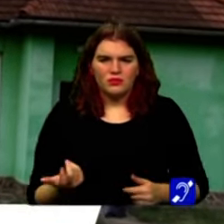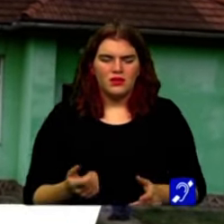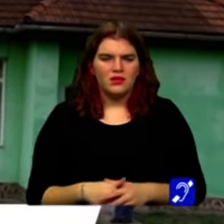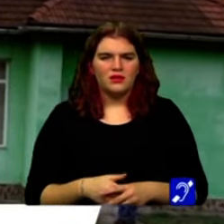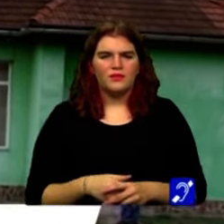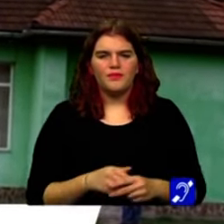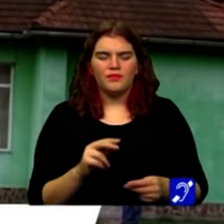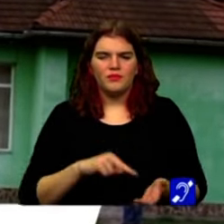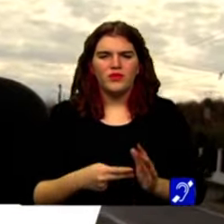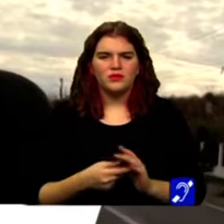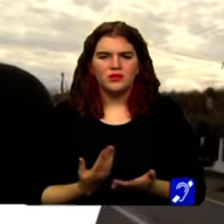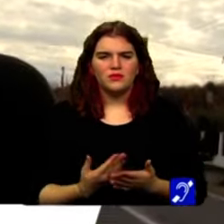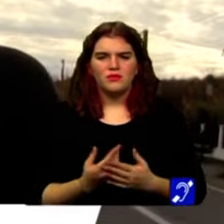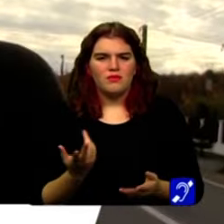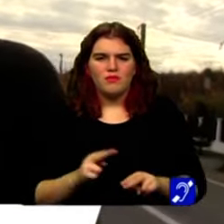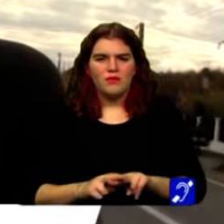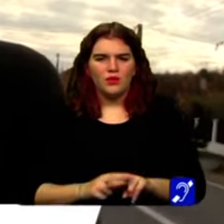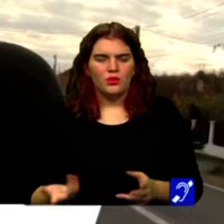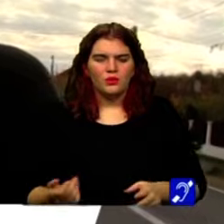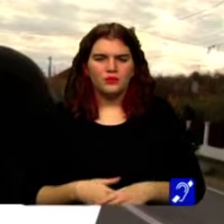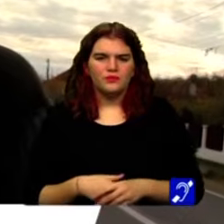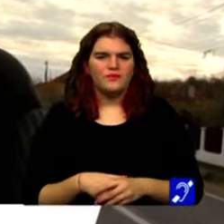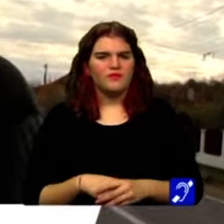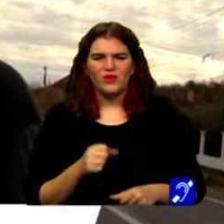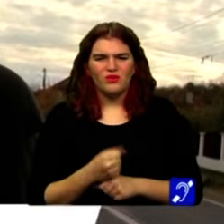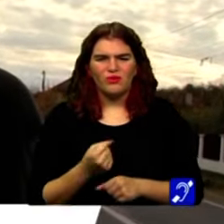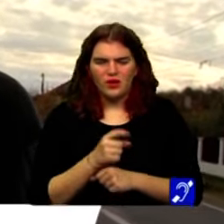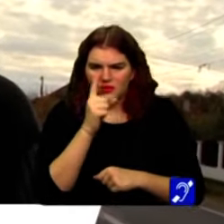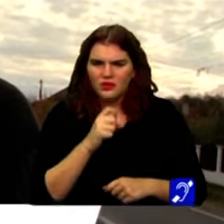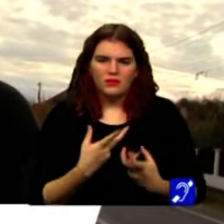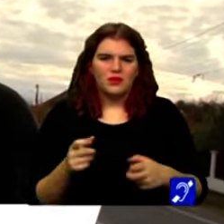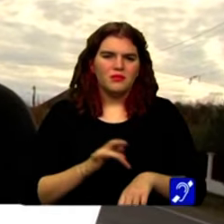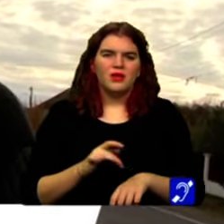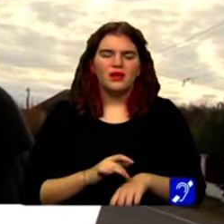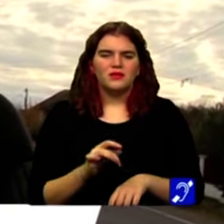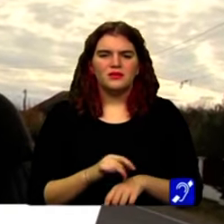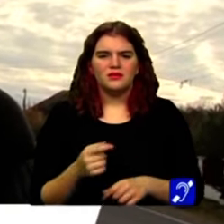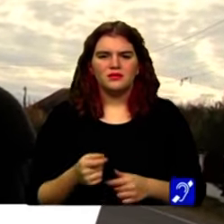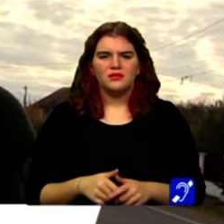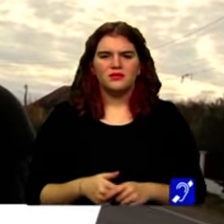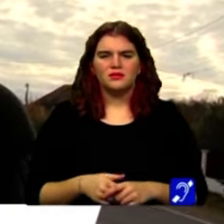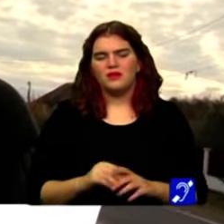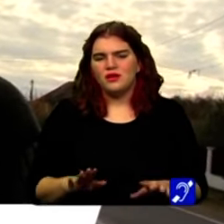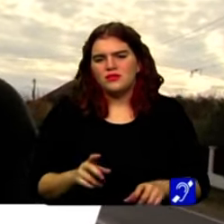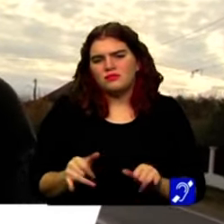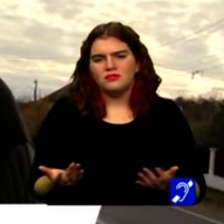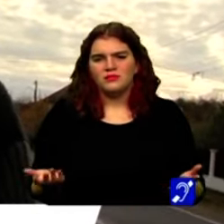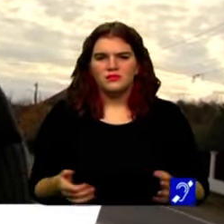vă descurcați? Rău. Rău, frâne, întotdeauna rământ la rețetă. Asta e.